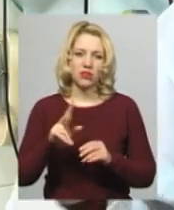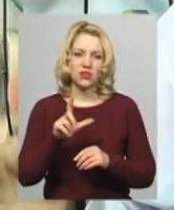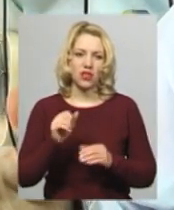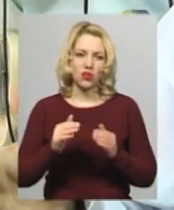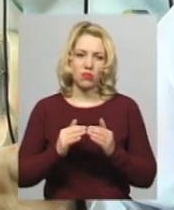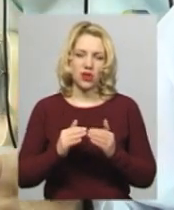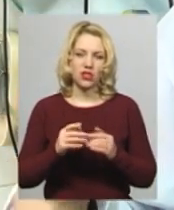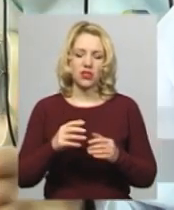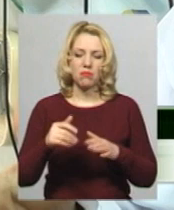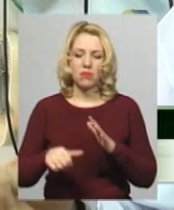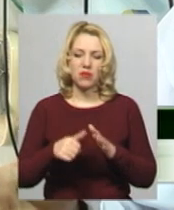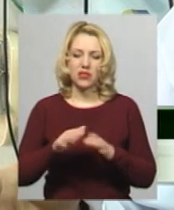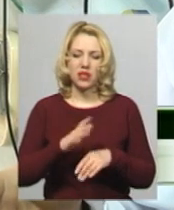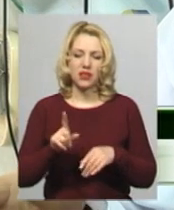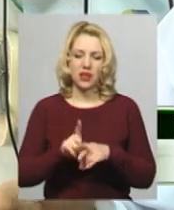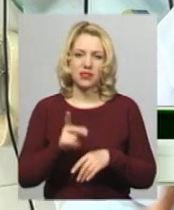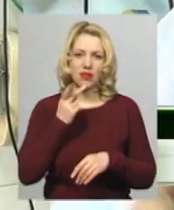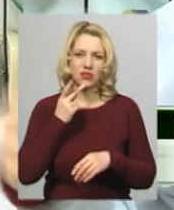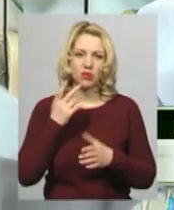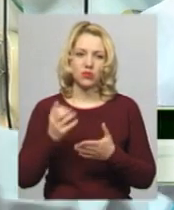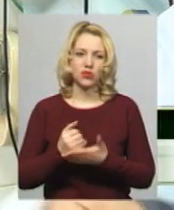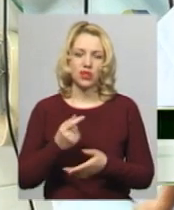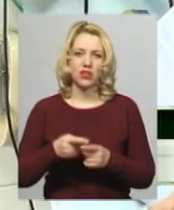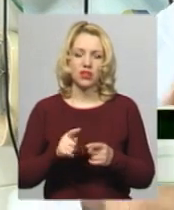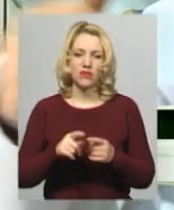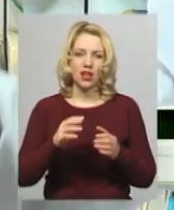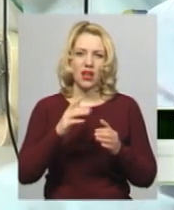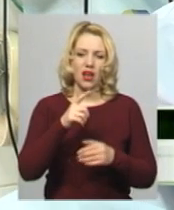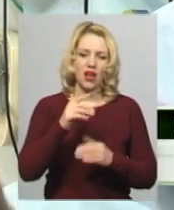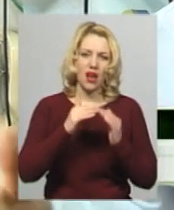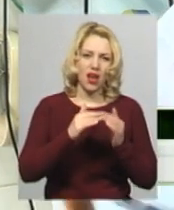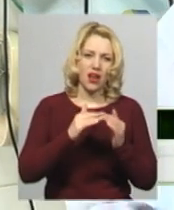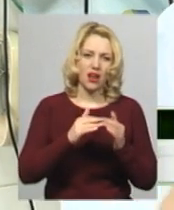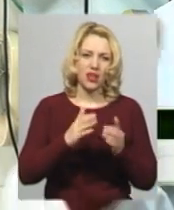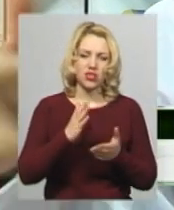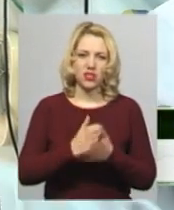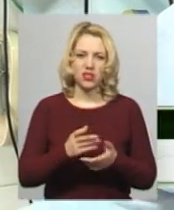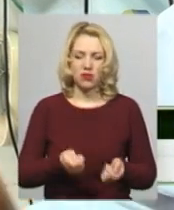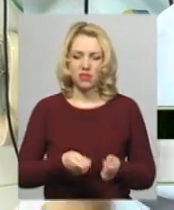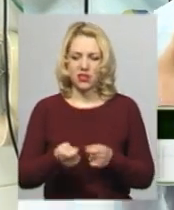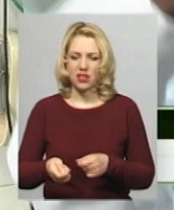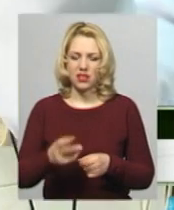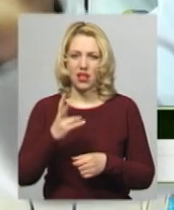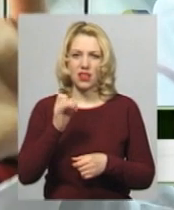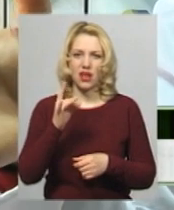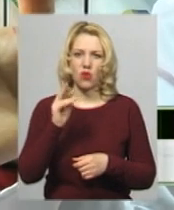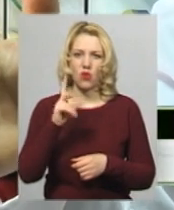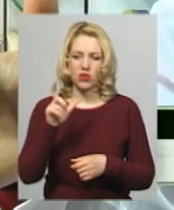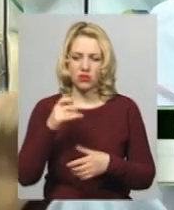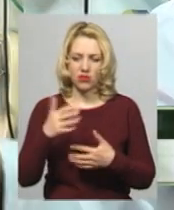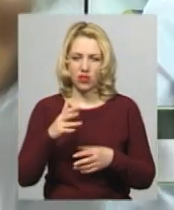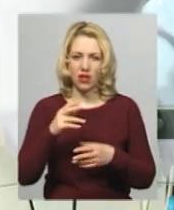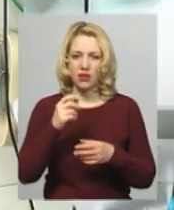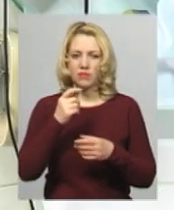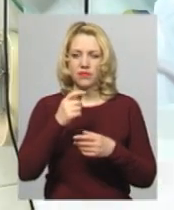бездомними не так завжди виходить. Вони десь в гаражі його зловили, принесли в гараж. Він від наркозу відійшов, вже побіг десь.